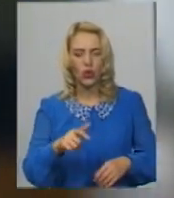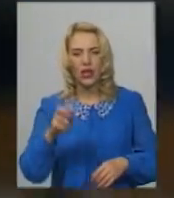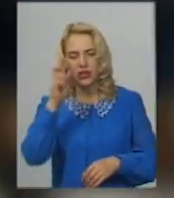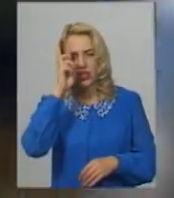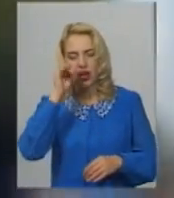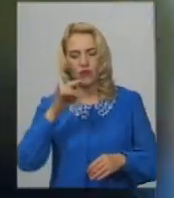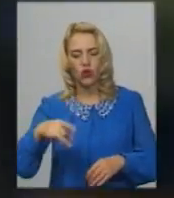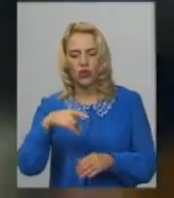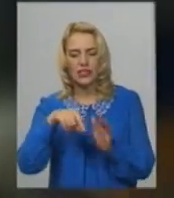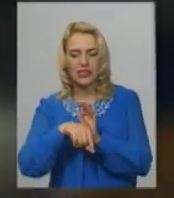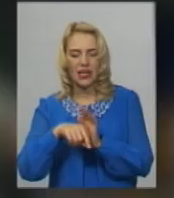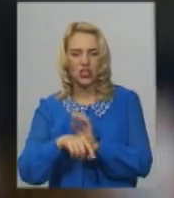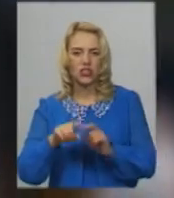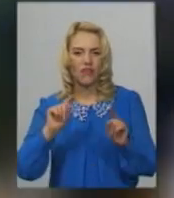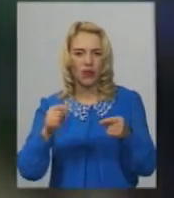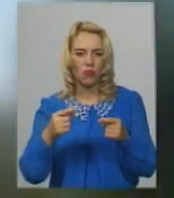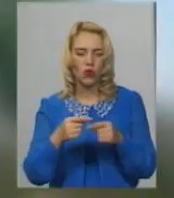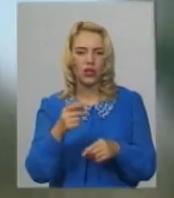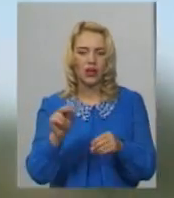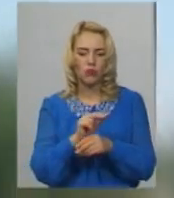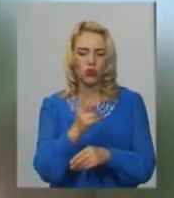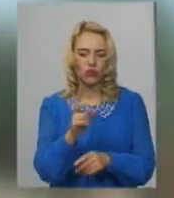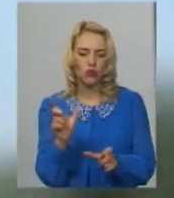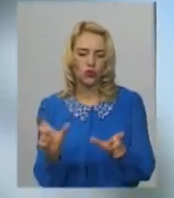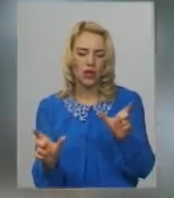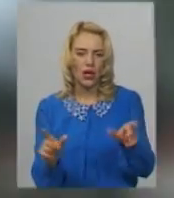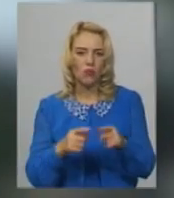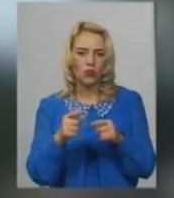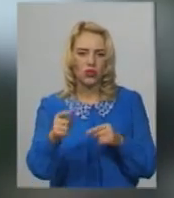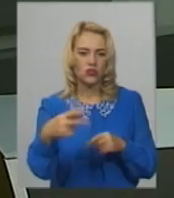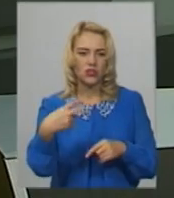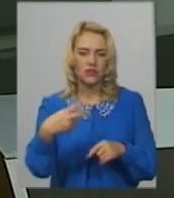вимоги селян – ремонт двох відрізків дороги протяжністю 20 кілометрів.